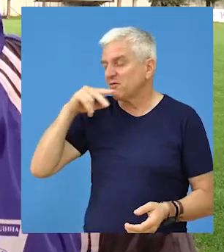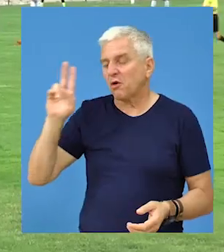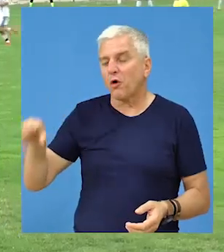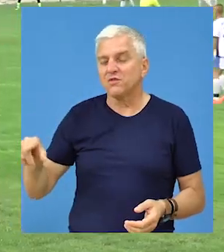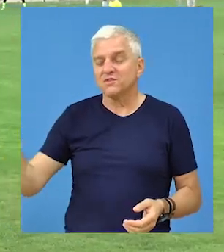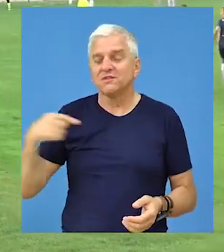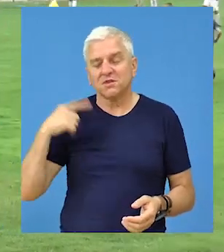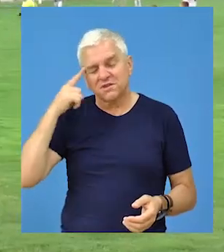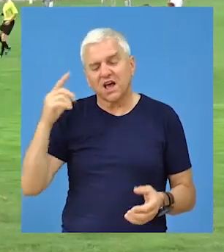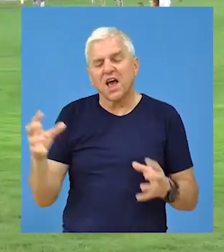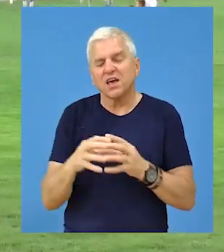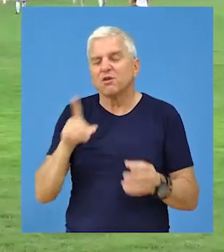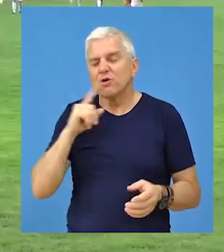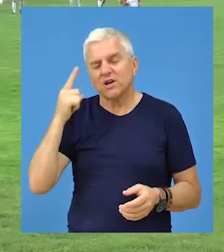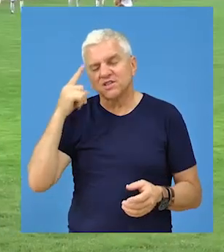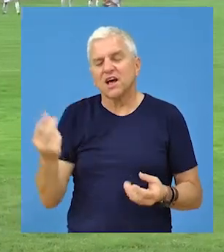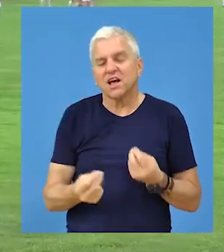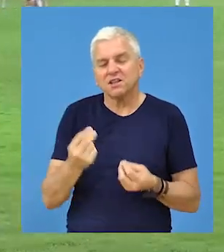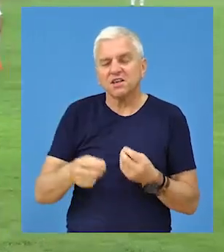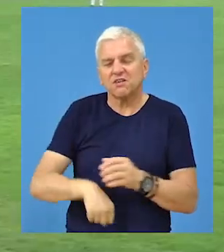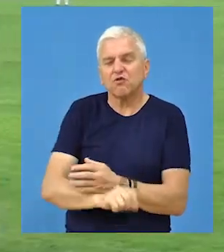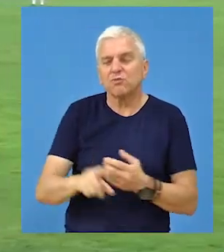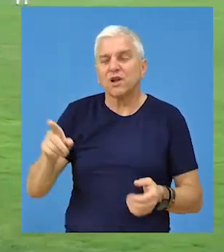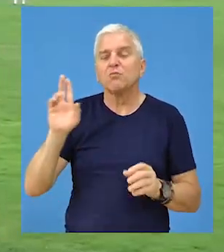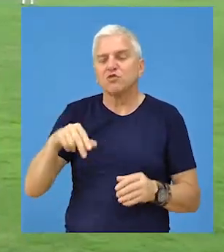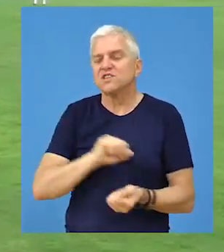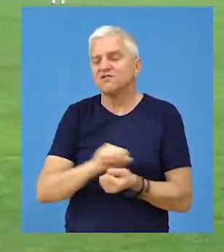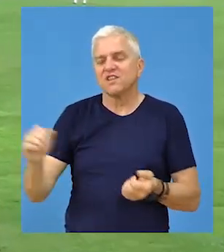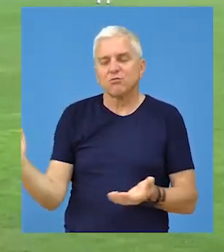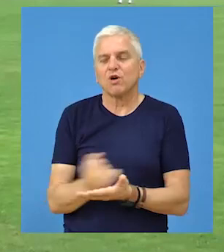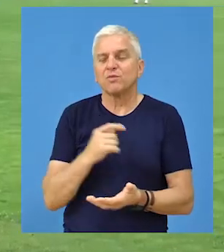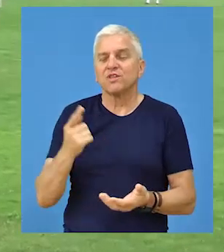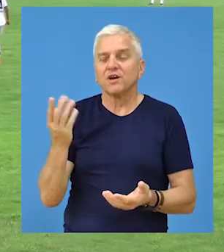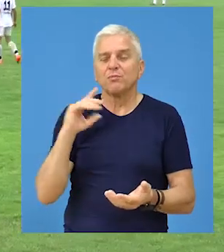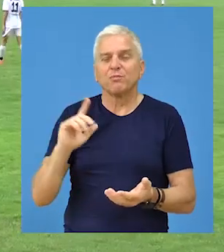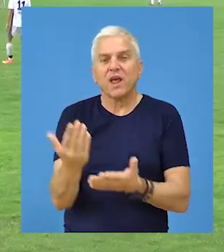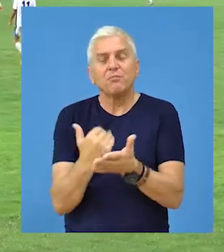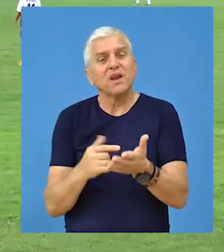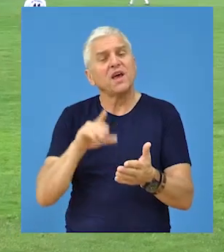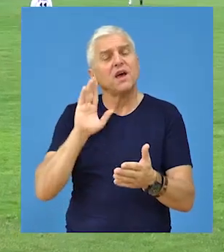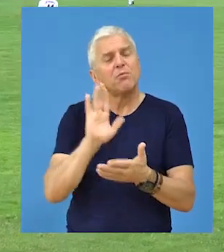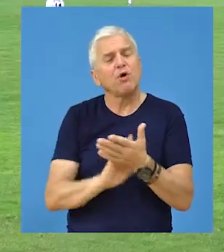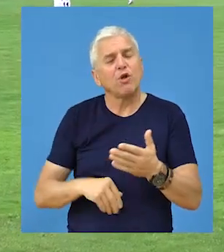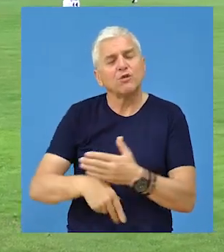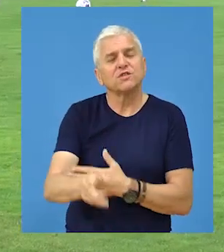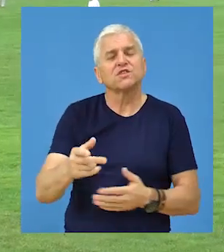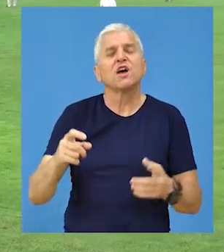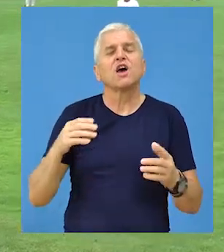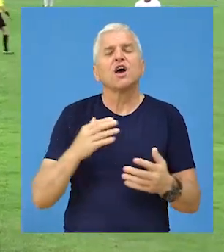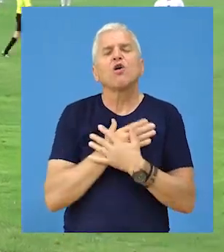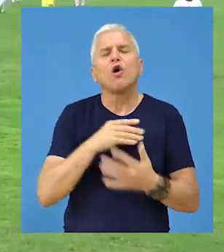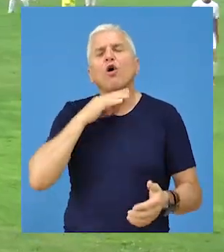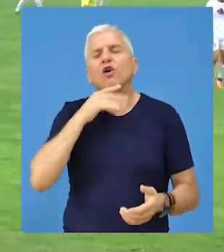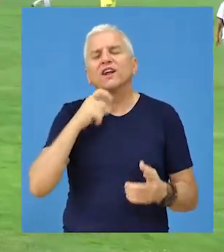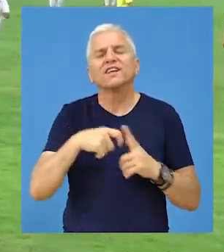ekipicom koja zna da igra futbol, koja se nadigrava i koja može svakog da pobedi. Pre samog izlazka na zelenu površinu predsjednik kluba, Goran